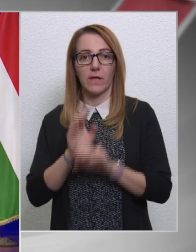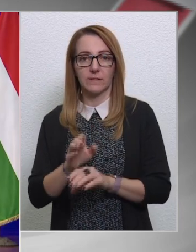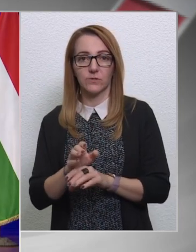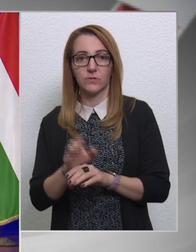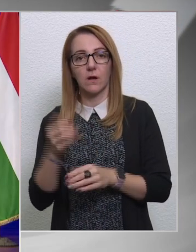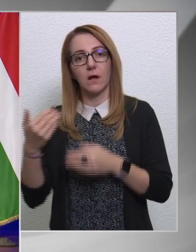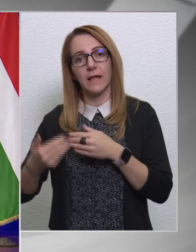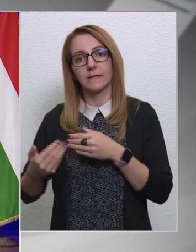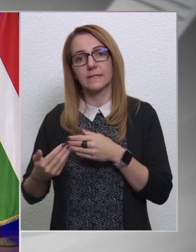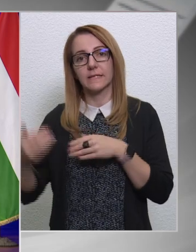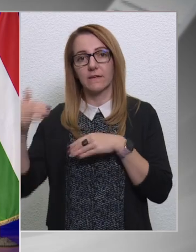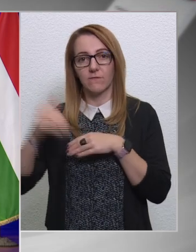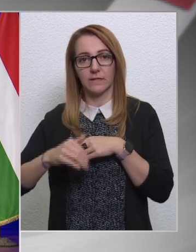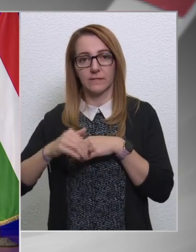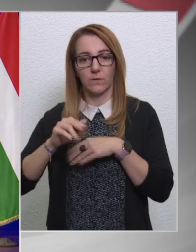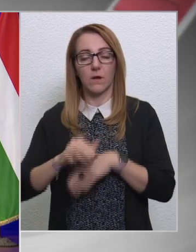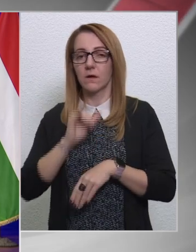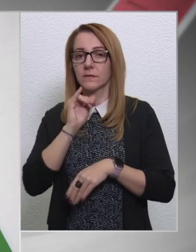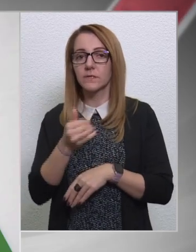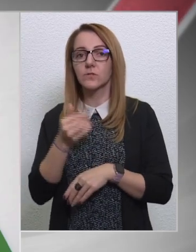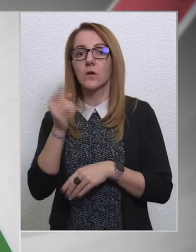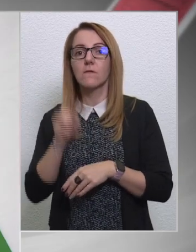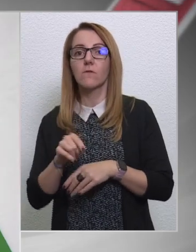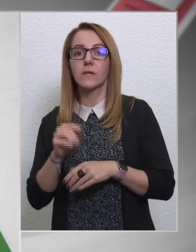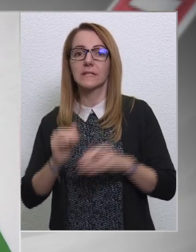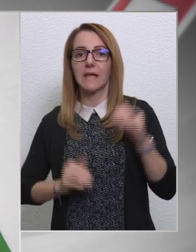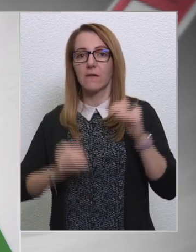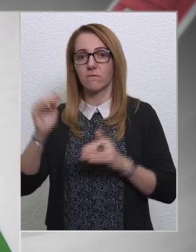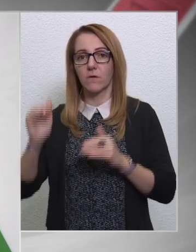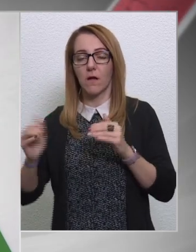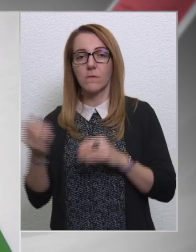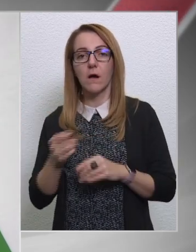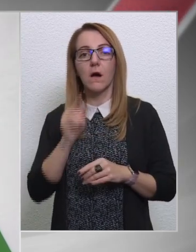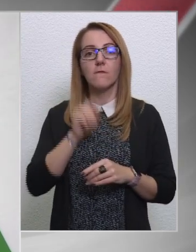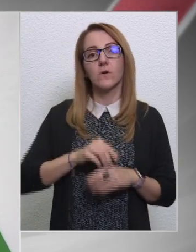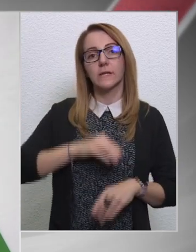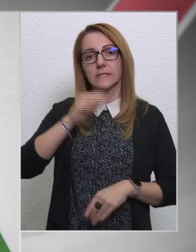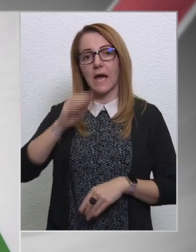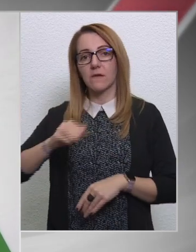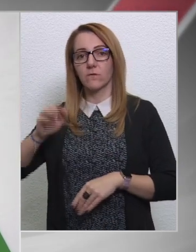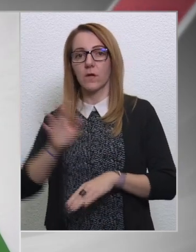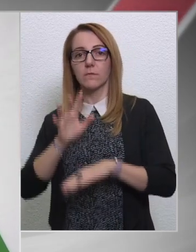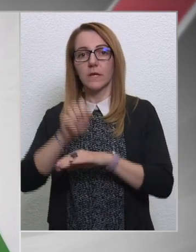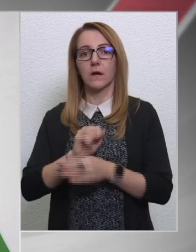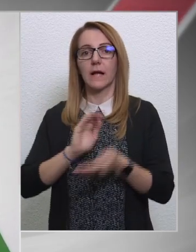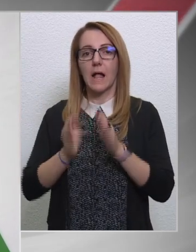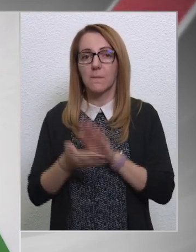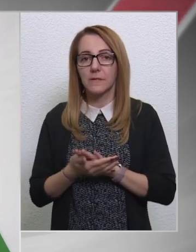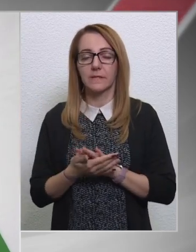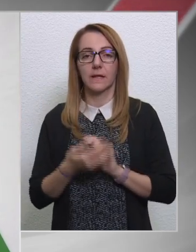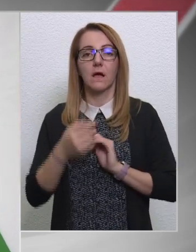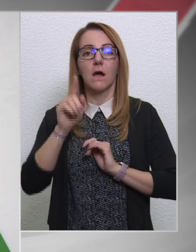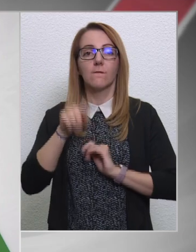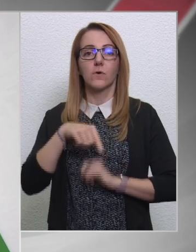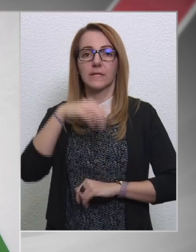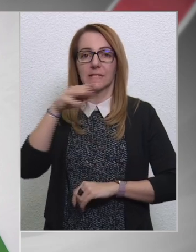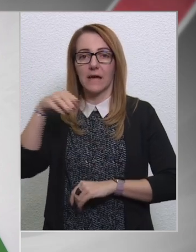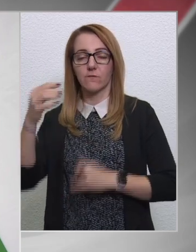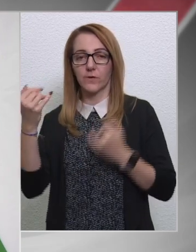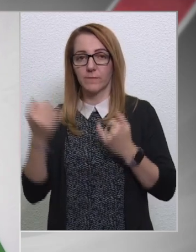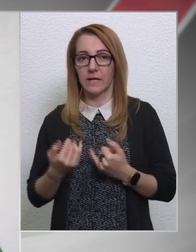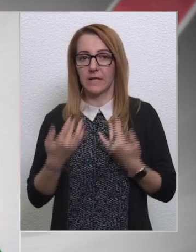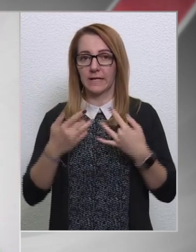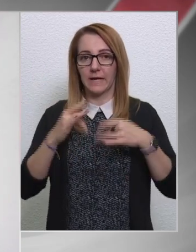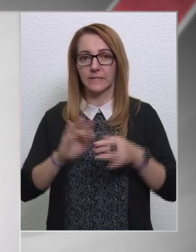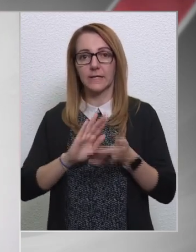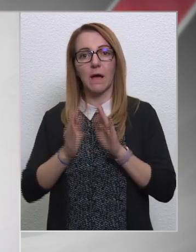Az eddigi inflációra nincsen. De mondjuk a forint árfolyamra van, hát a forint árfolyama az egyértelműen reagált minden egyes A forint árfolyama a jelenlegi